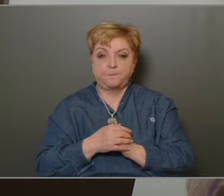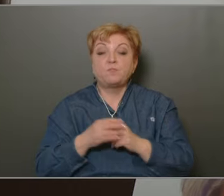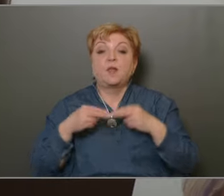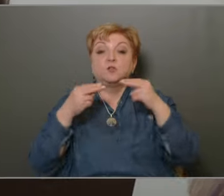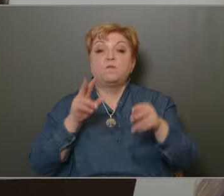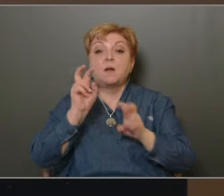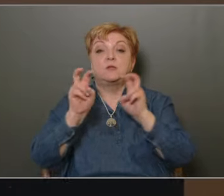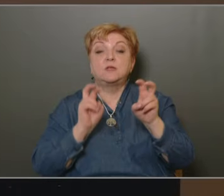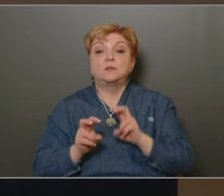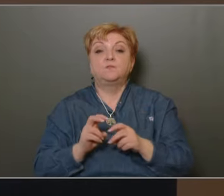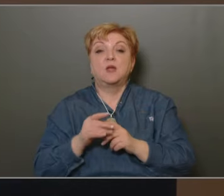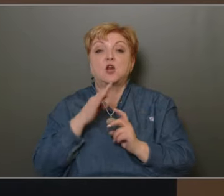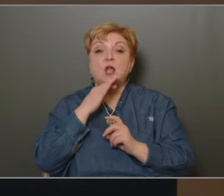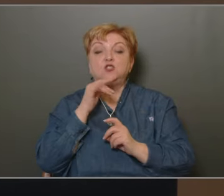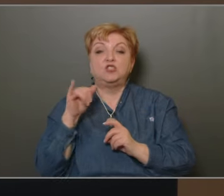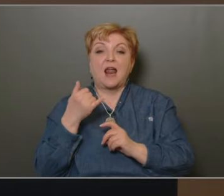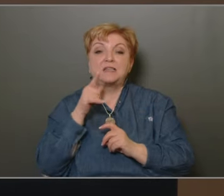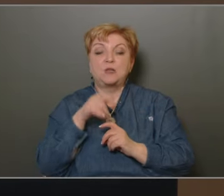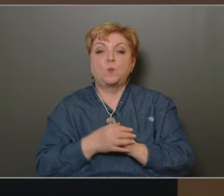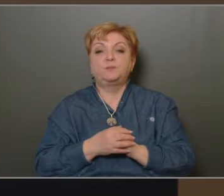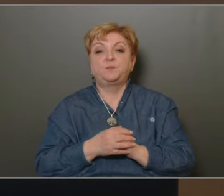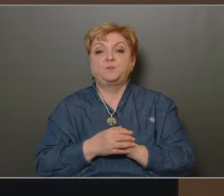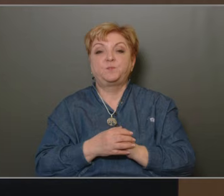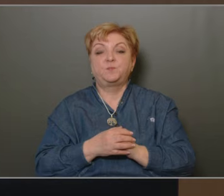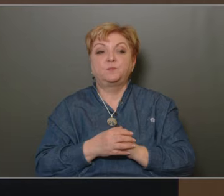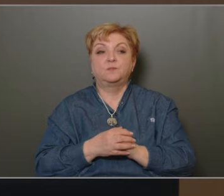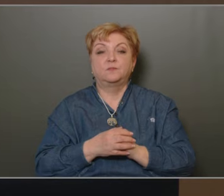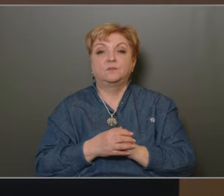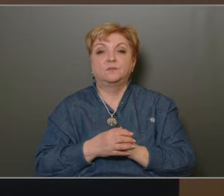További ozzászolás. Rajicsis Lászlónak adom meg a szót.